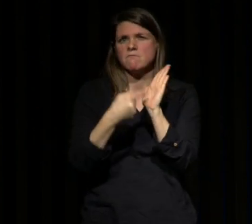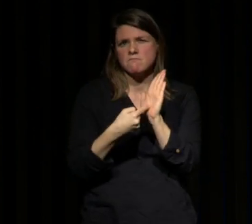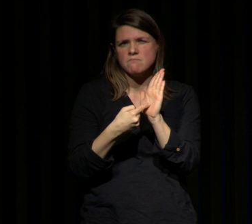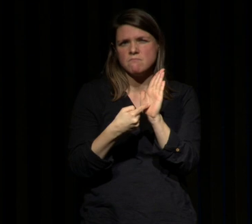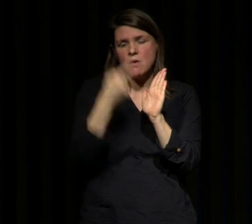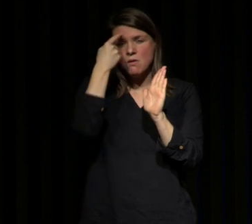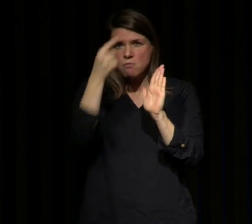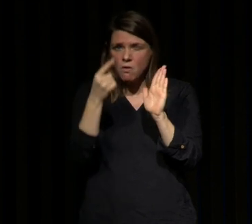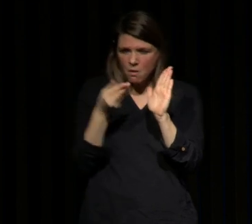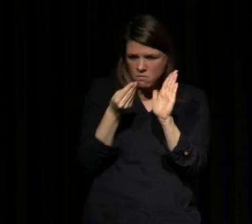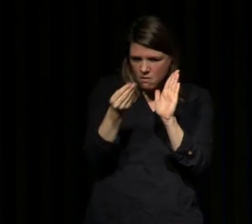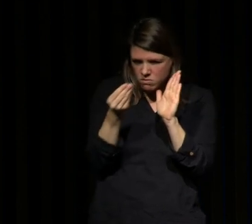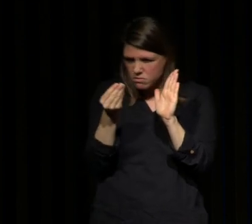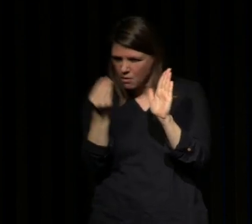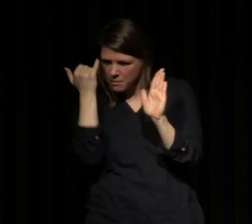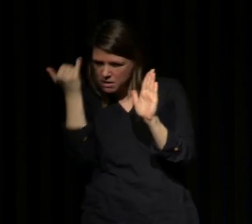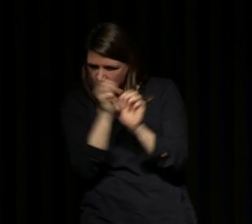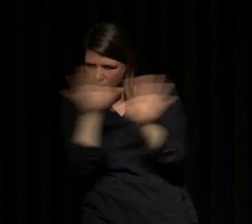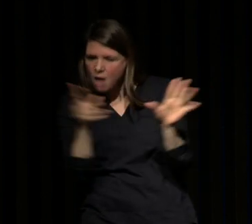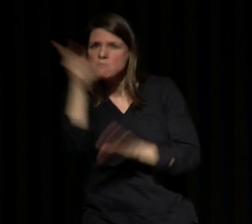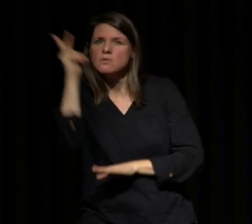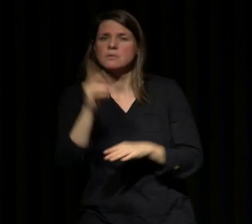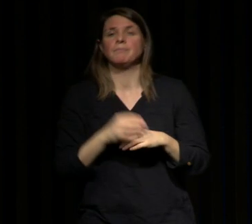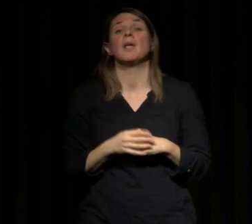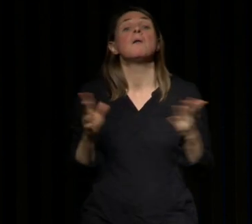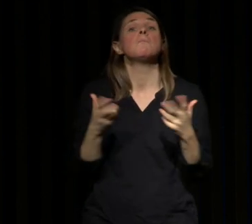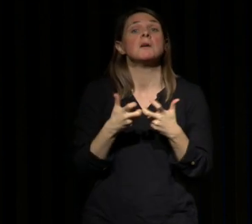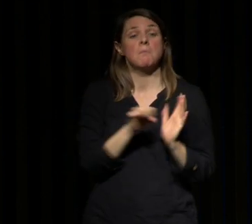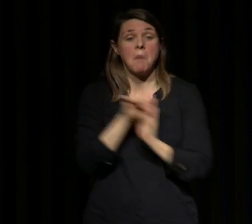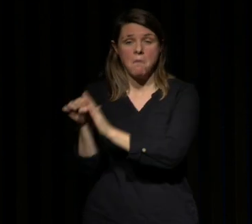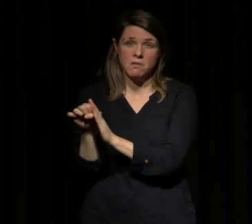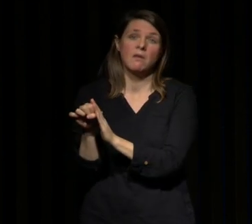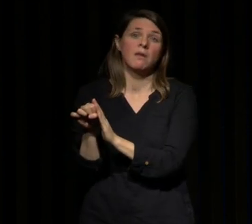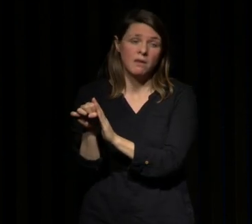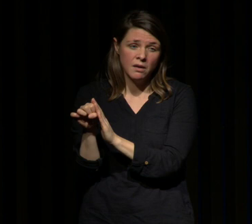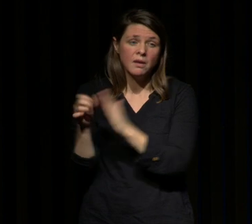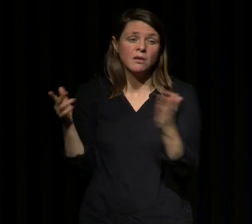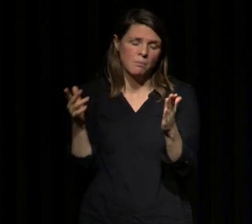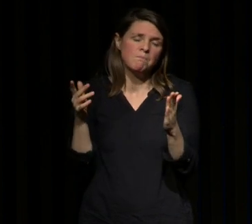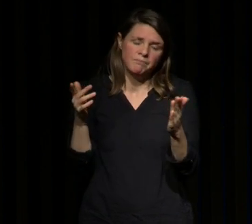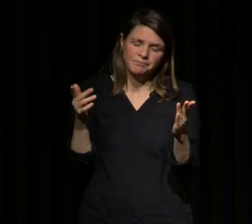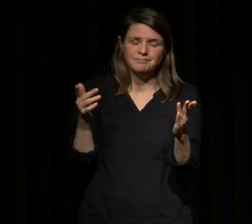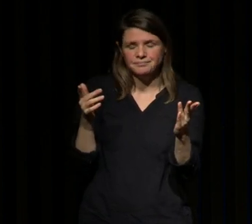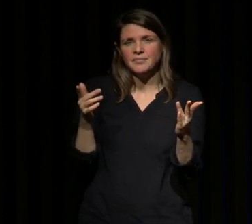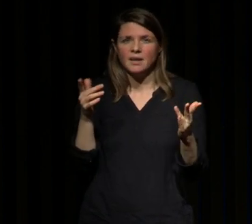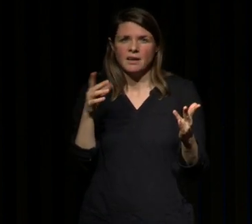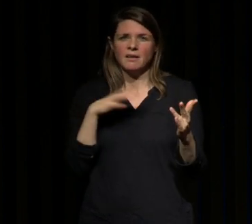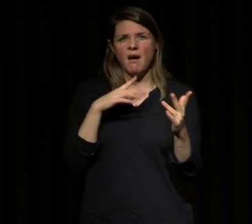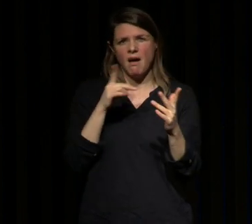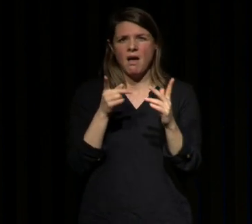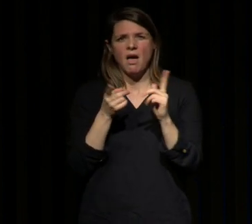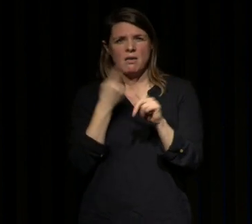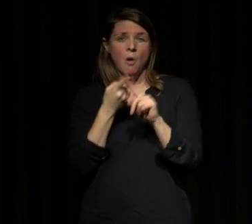essayer de clarifier les idées et donc en priorité je pense qu'un élément de discrimination